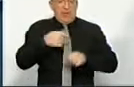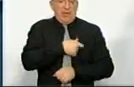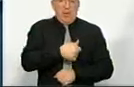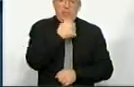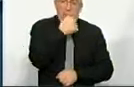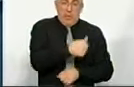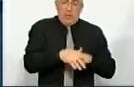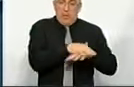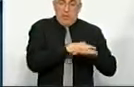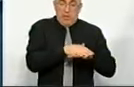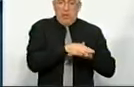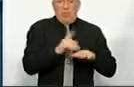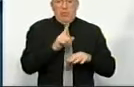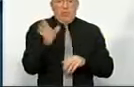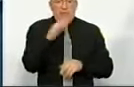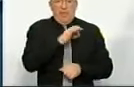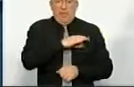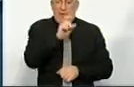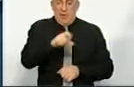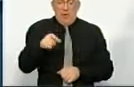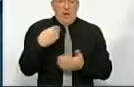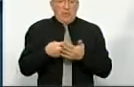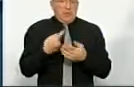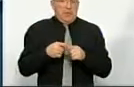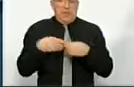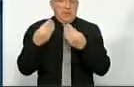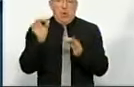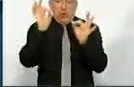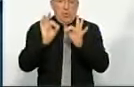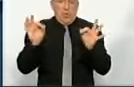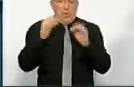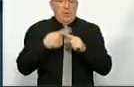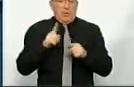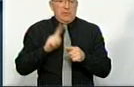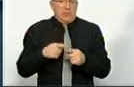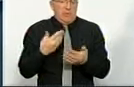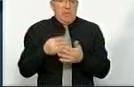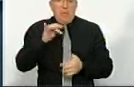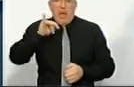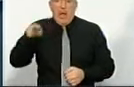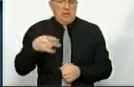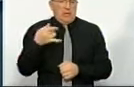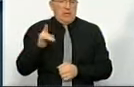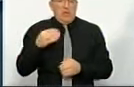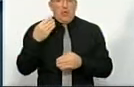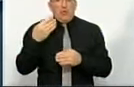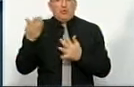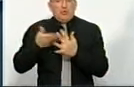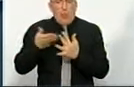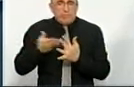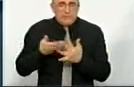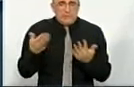хороші, народні, визначили, що всі пільговики, а грошей на це не дали. Ноль. А це вартує декілька мільярдів гривень. Субсидії.